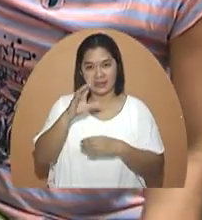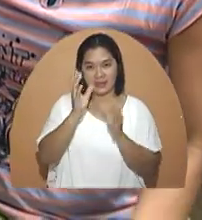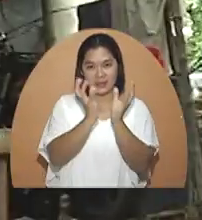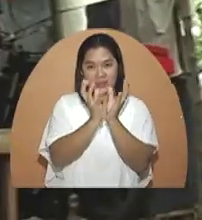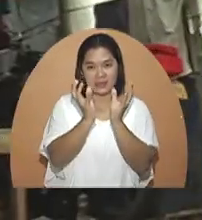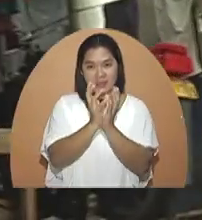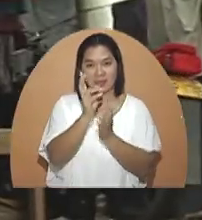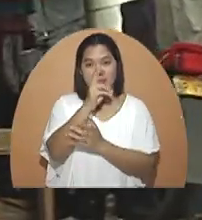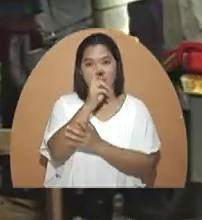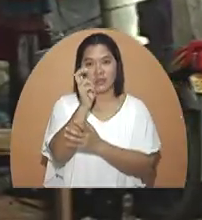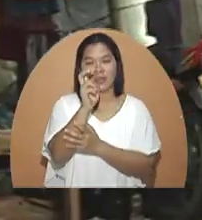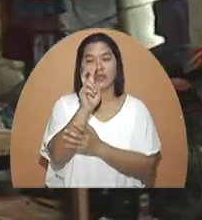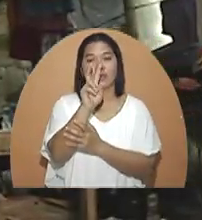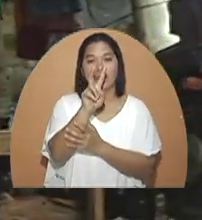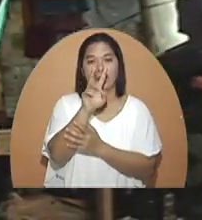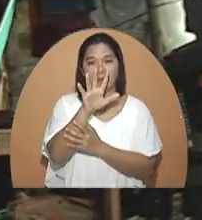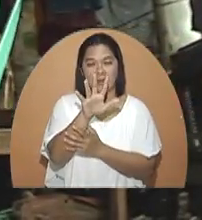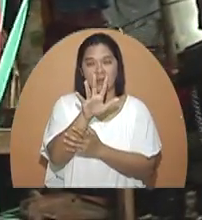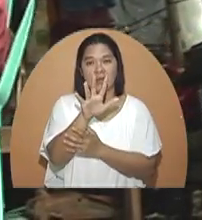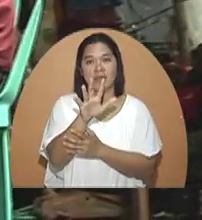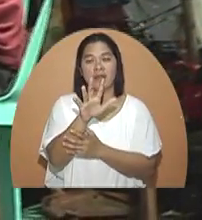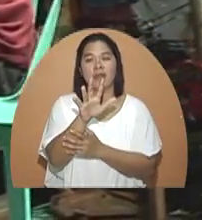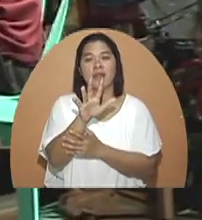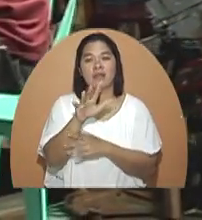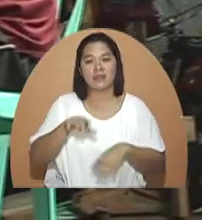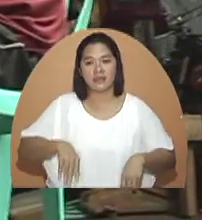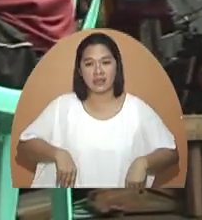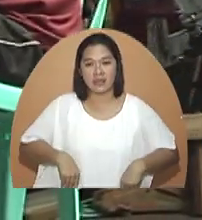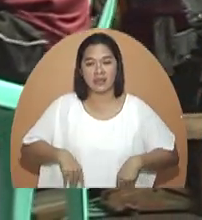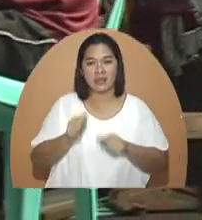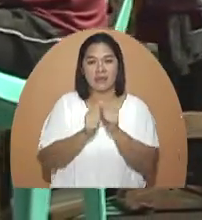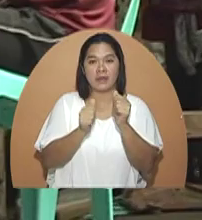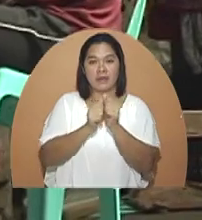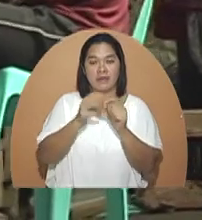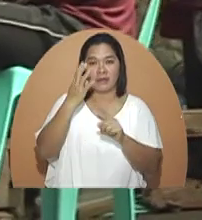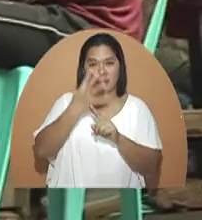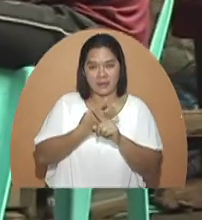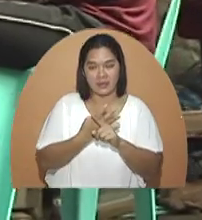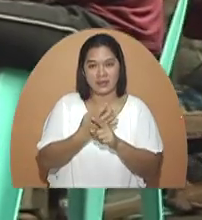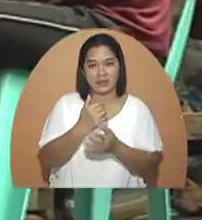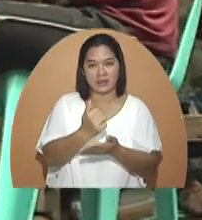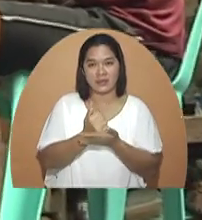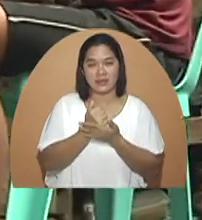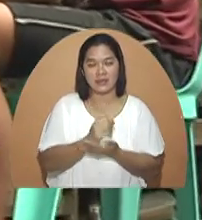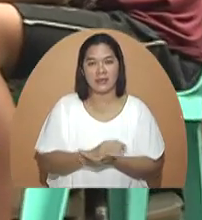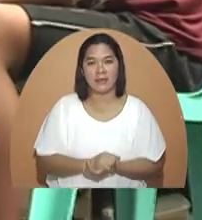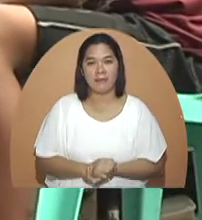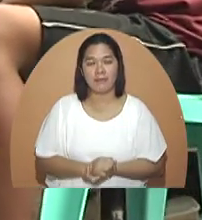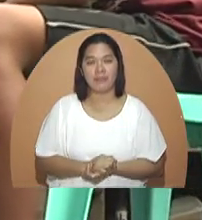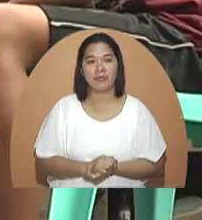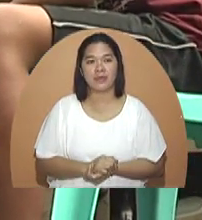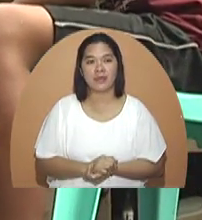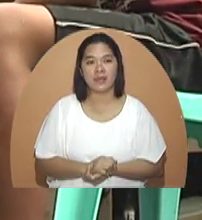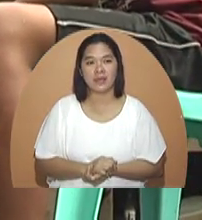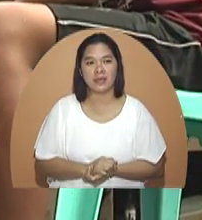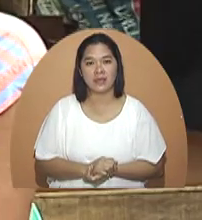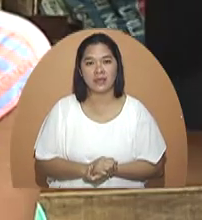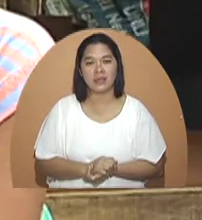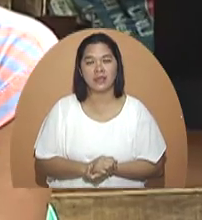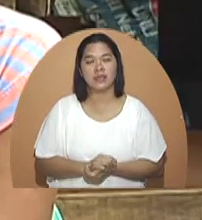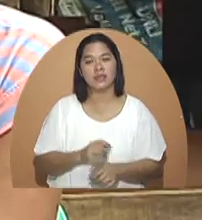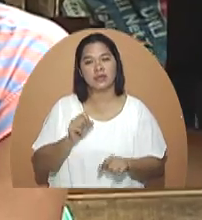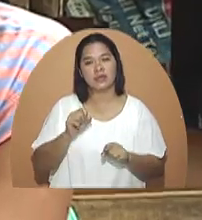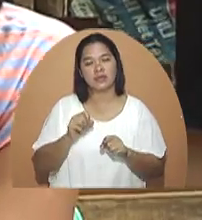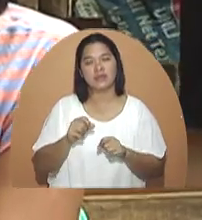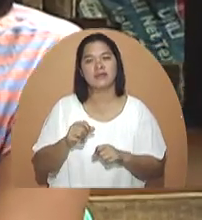DSWD, ma'am, ng 225 every 4 months, ma'am, sa tulong sa kanya, ma'am. Kaya naman